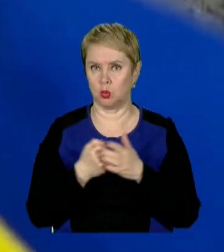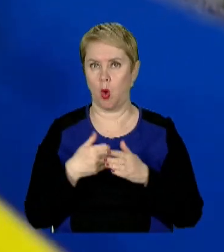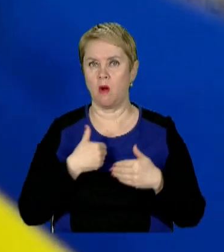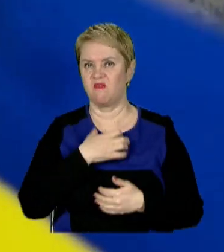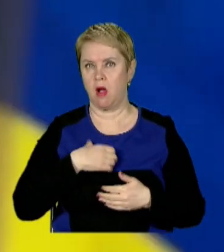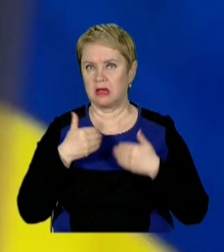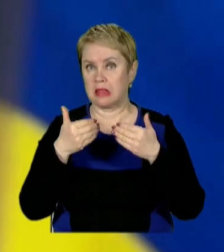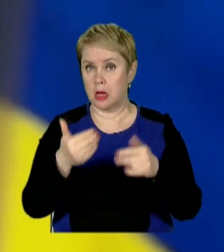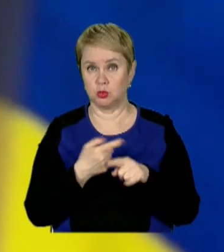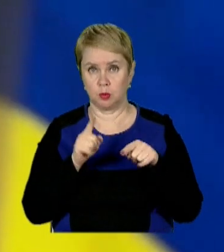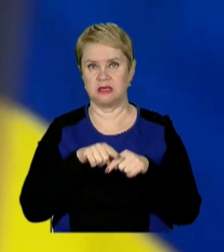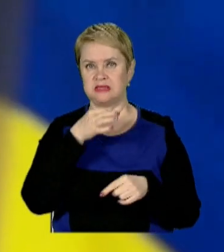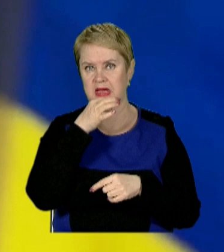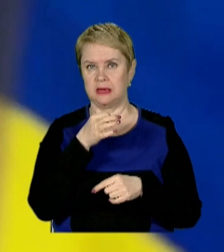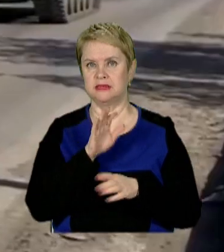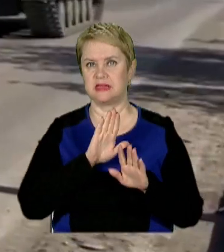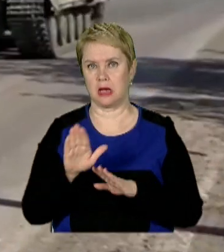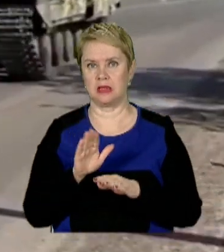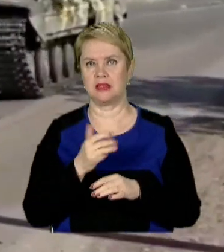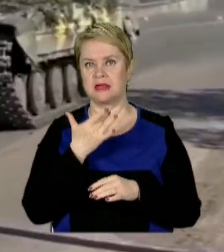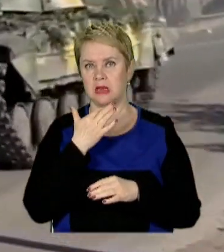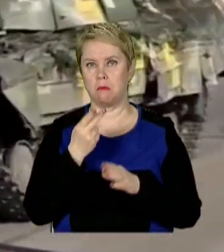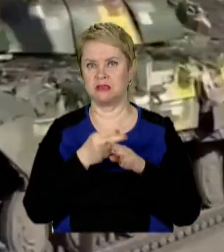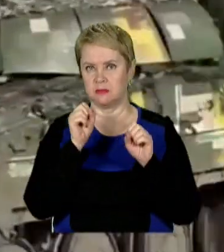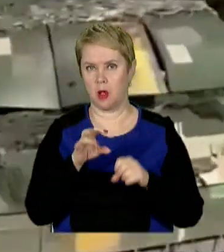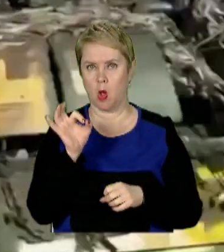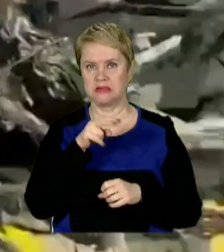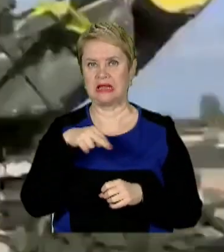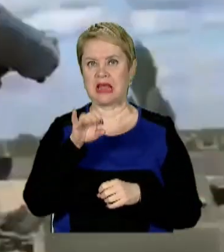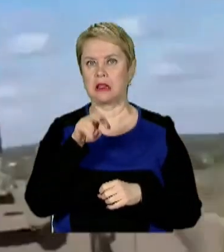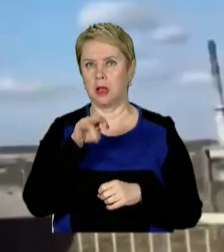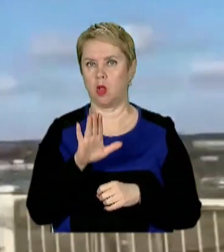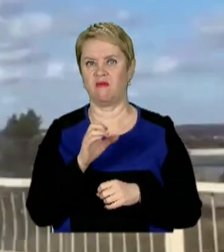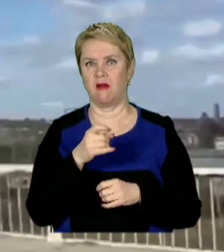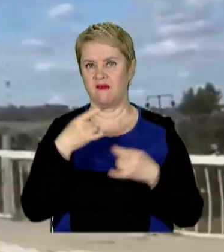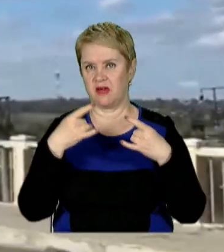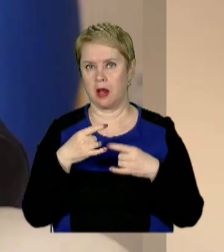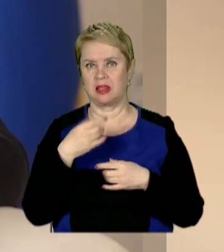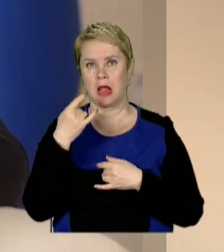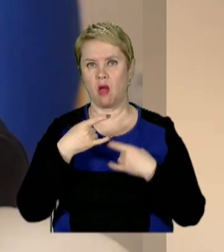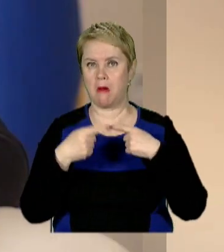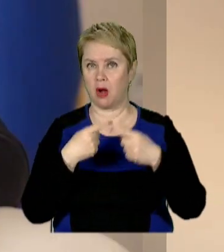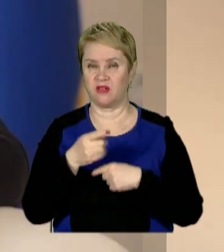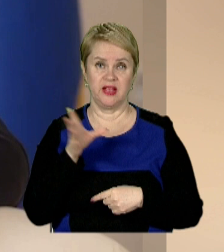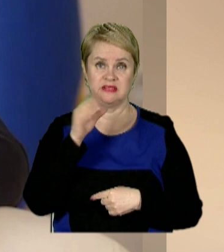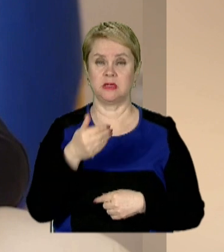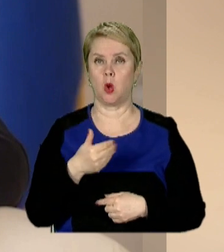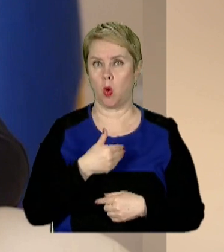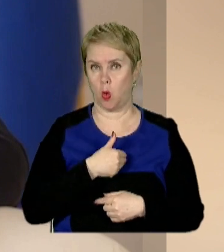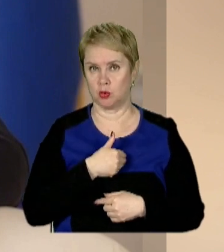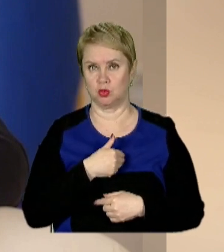контрнаступу. Про це сказав секретар Ради національної безпеки Олексій Данілов в ефірі телемарафону. Всі хочуть